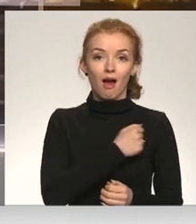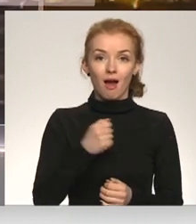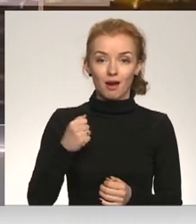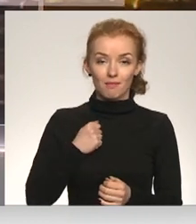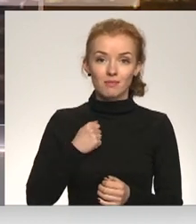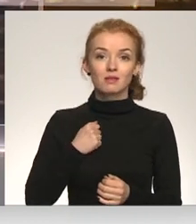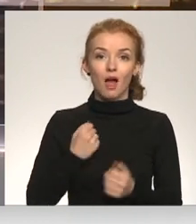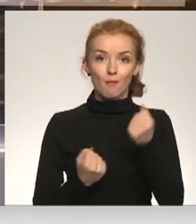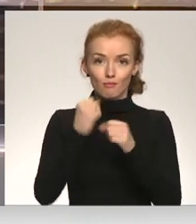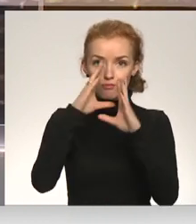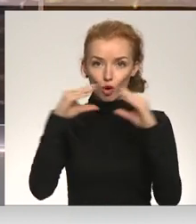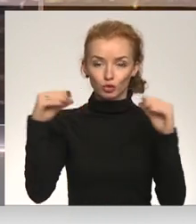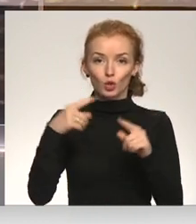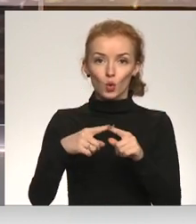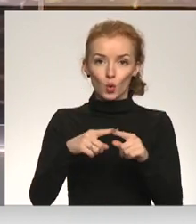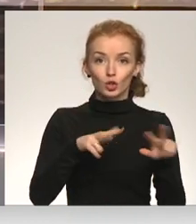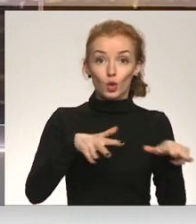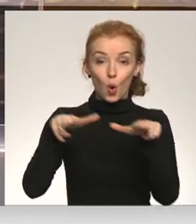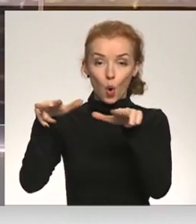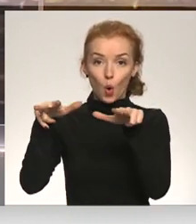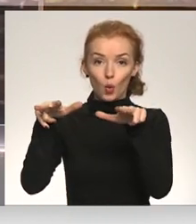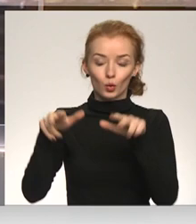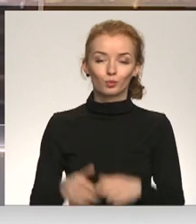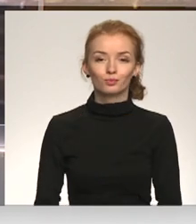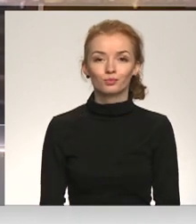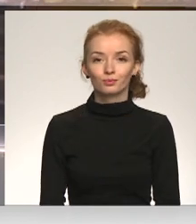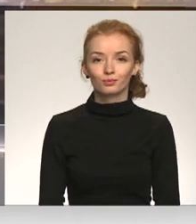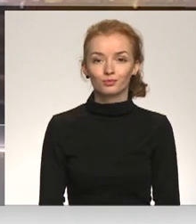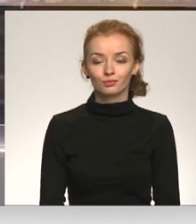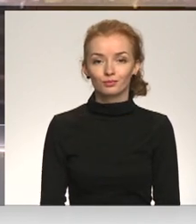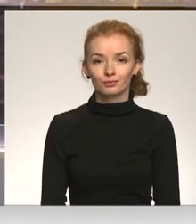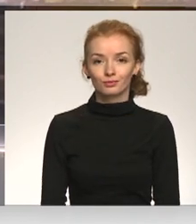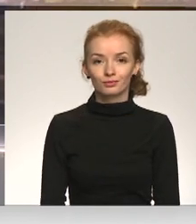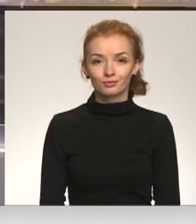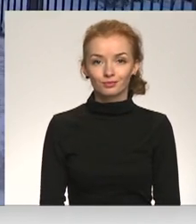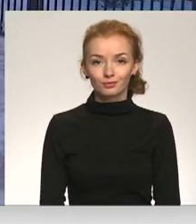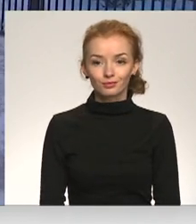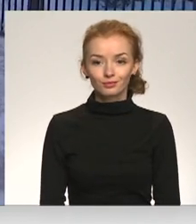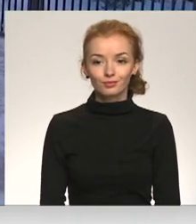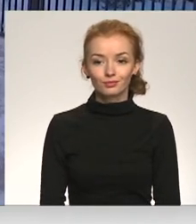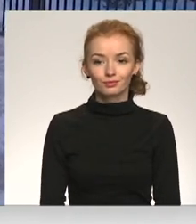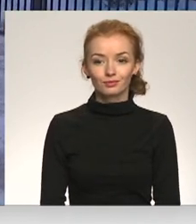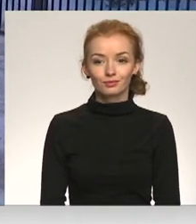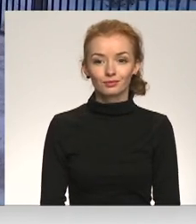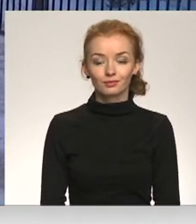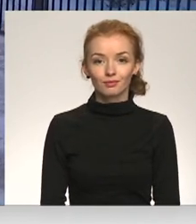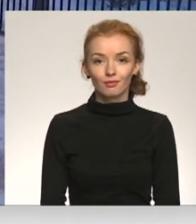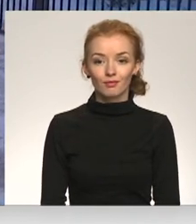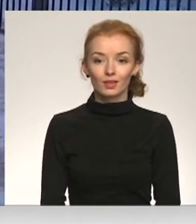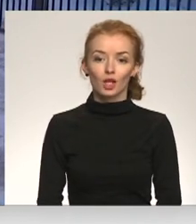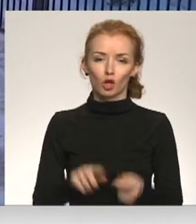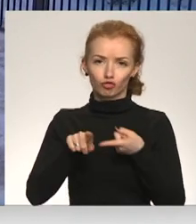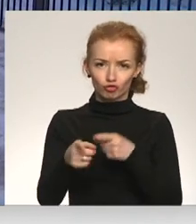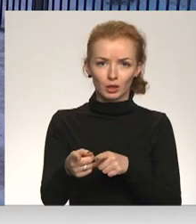dronu. Dāvēn līdz ar tās sarūpētājiem šodien devās ceļā un turpin madara līdzīte. Afidus